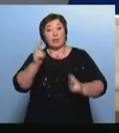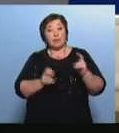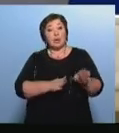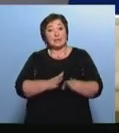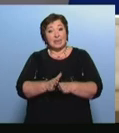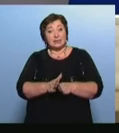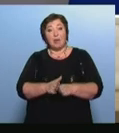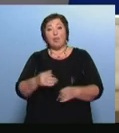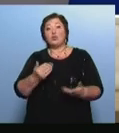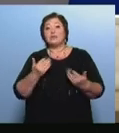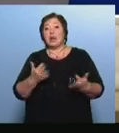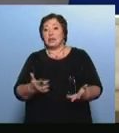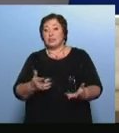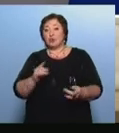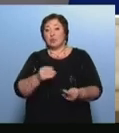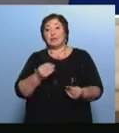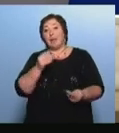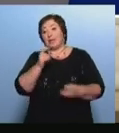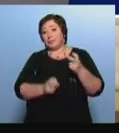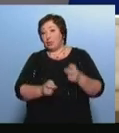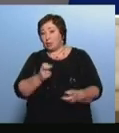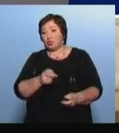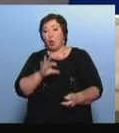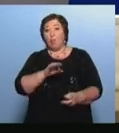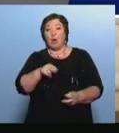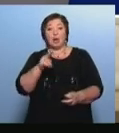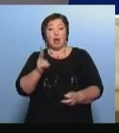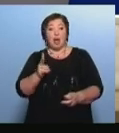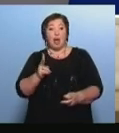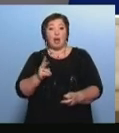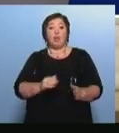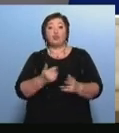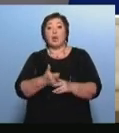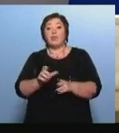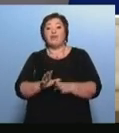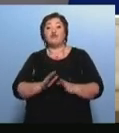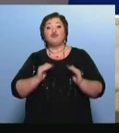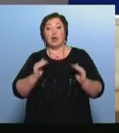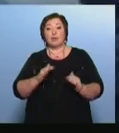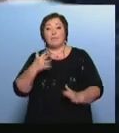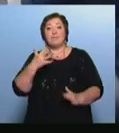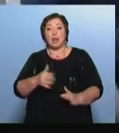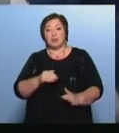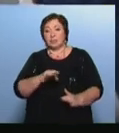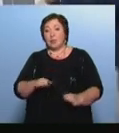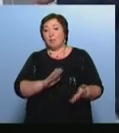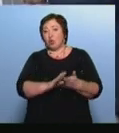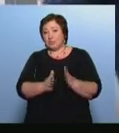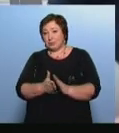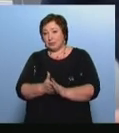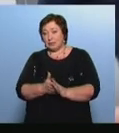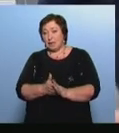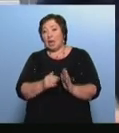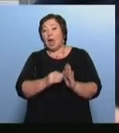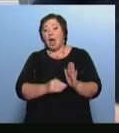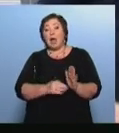потенциальный спрос на гражданскую продукцию предприятий ОПК уже превышает 5,5 тысяч позиций О нацпроектах